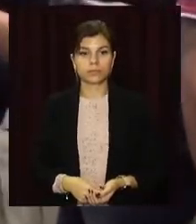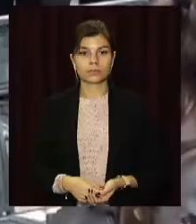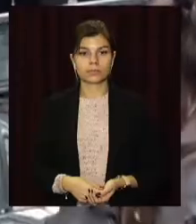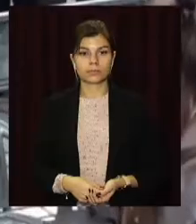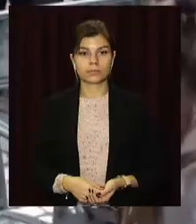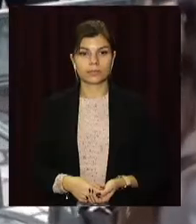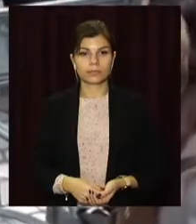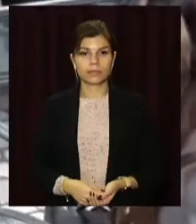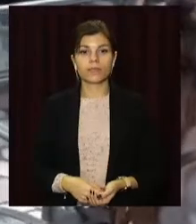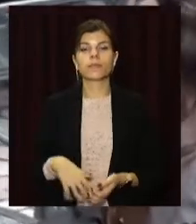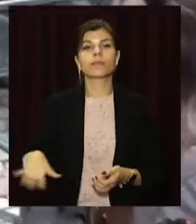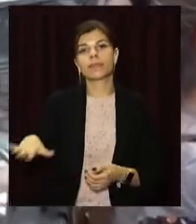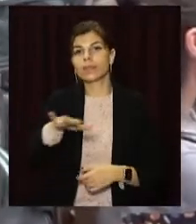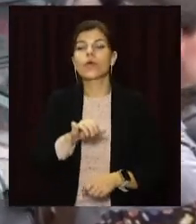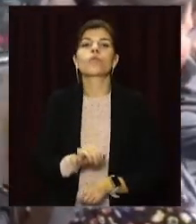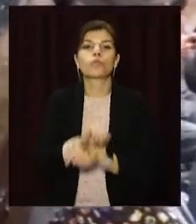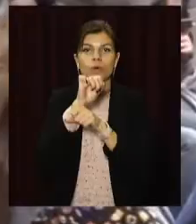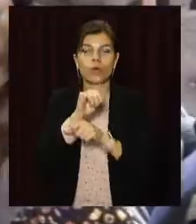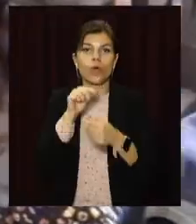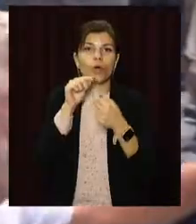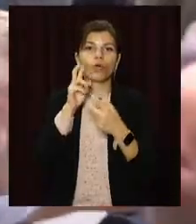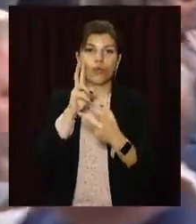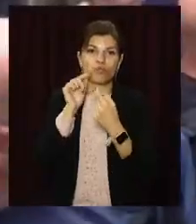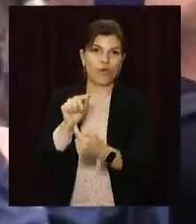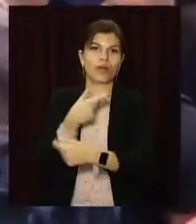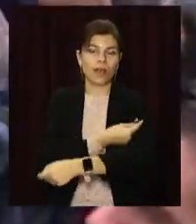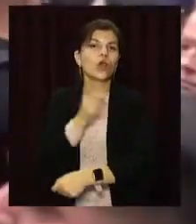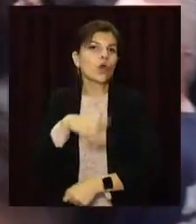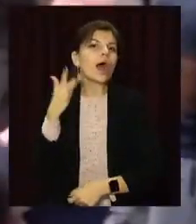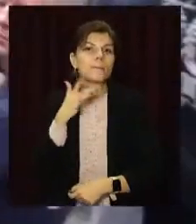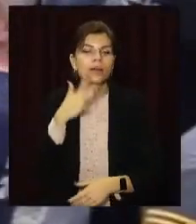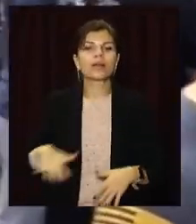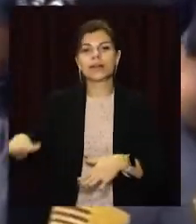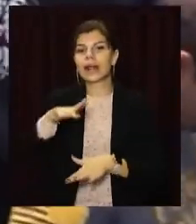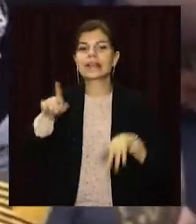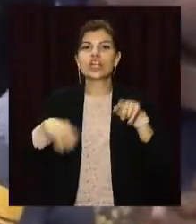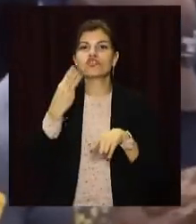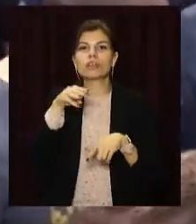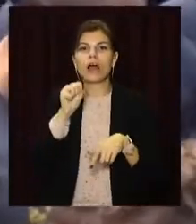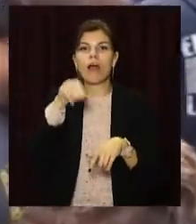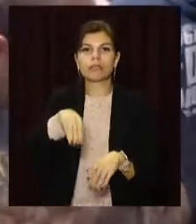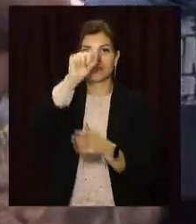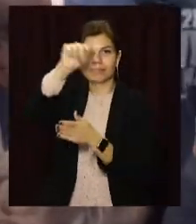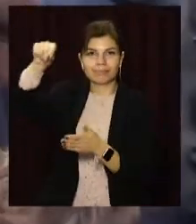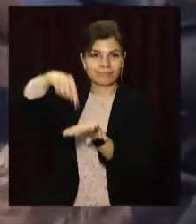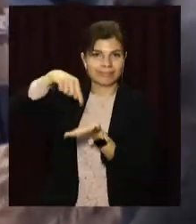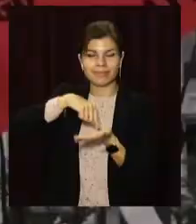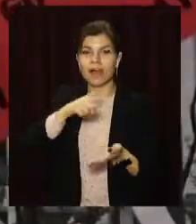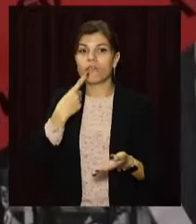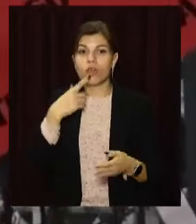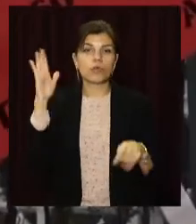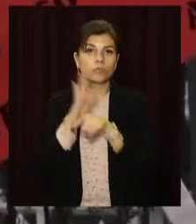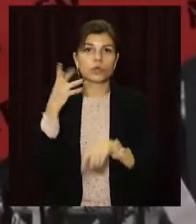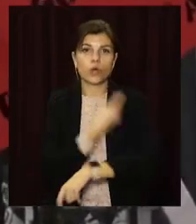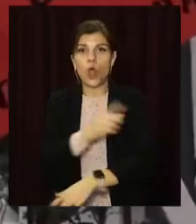Не оминули масові протести антивакцинаторів і Америку. Влада деяких штатів затвердила постанову про обов'язкову